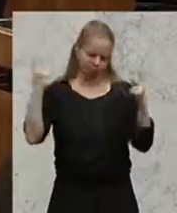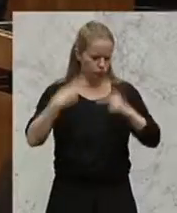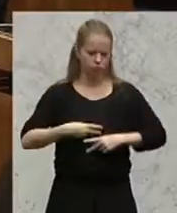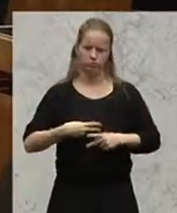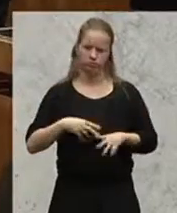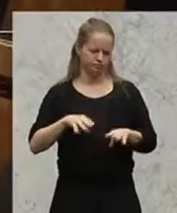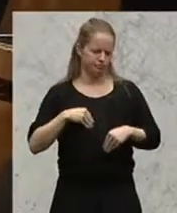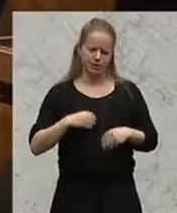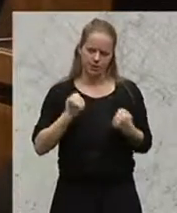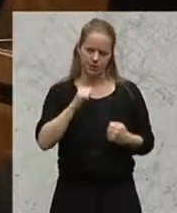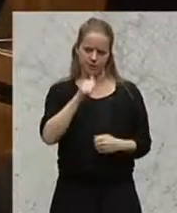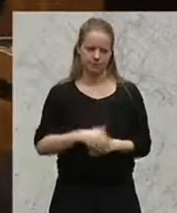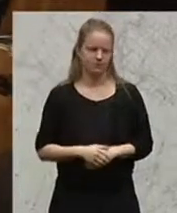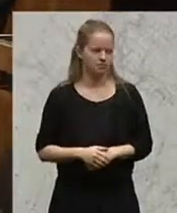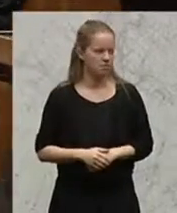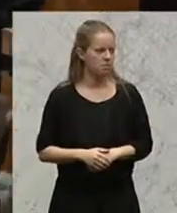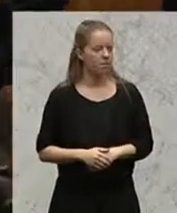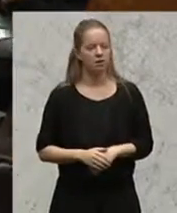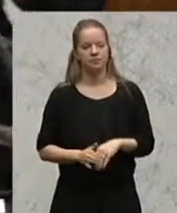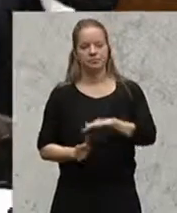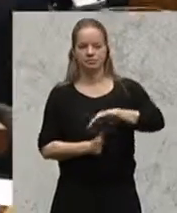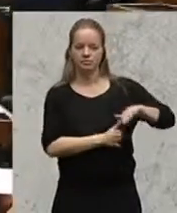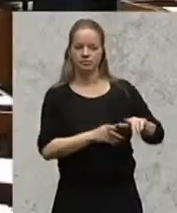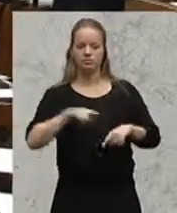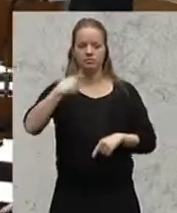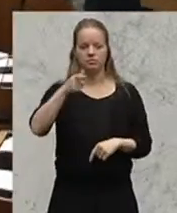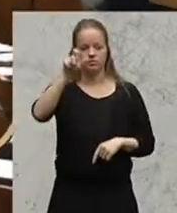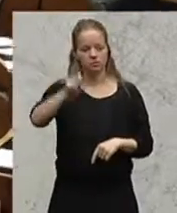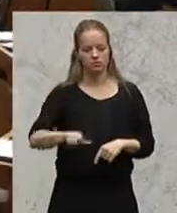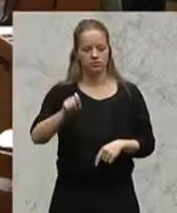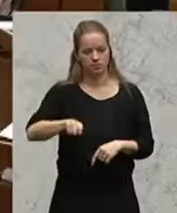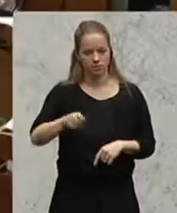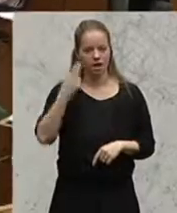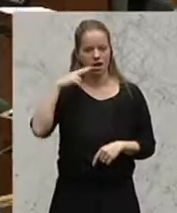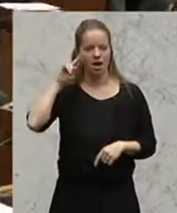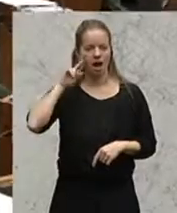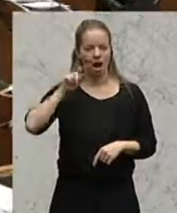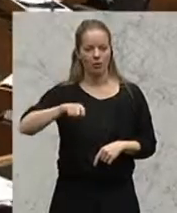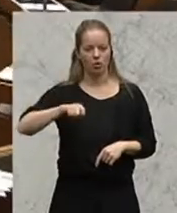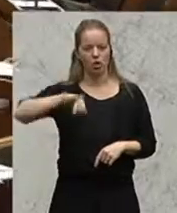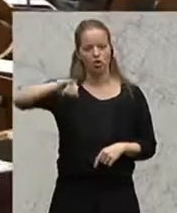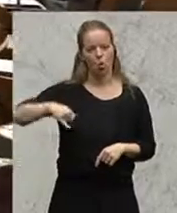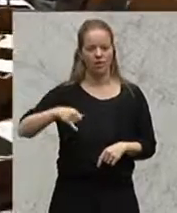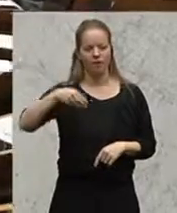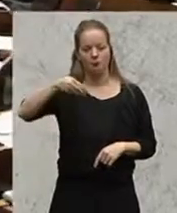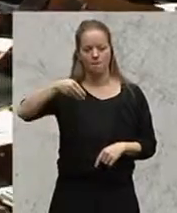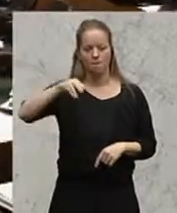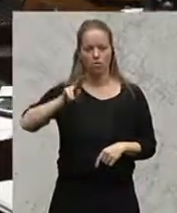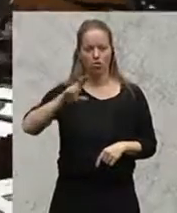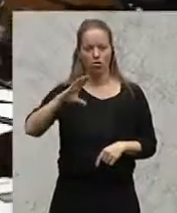andere Verteilung der Arbeitszeit und den Einstieg in die Arbeitszeitverkürzung. Außerdem fordern sie die Verringerung der